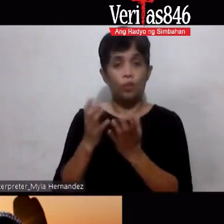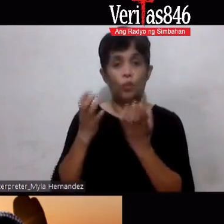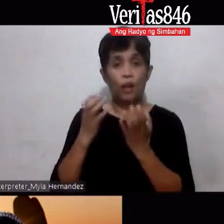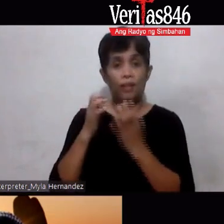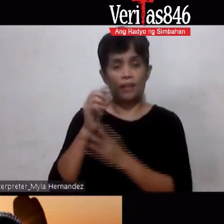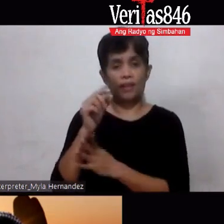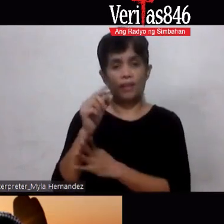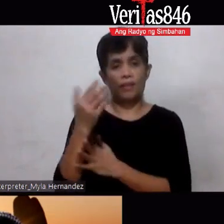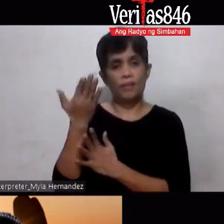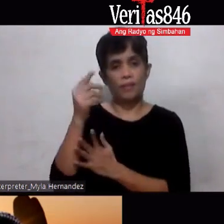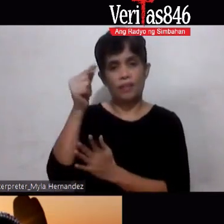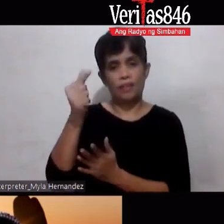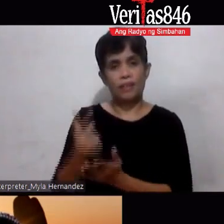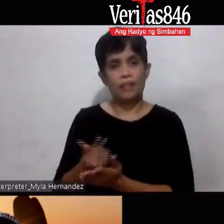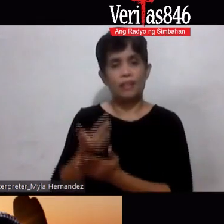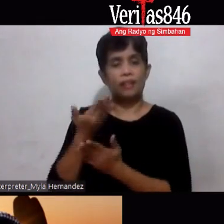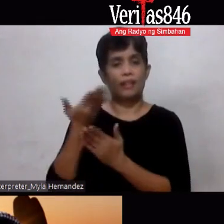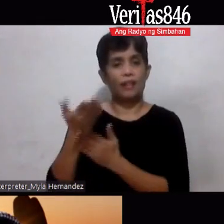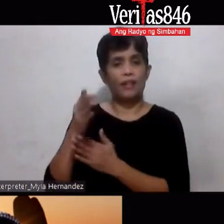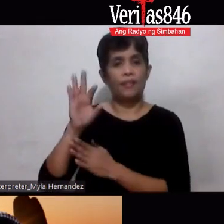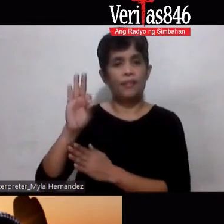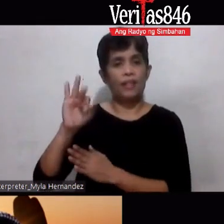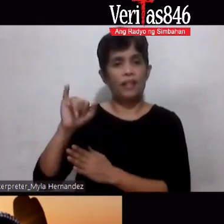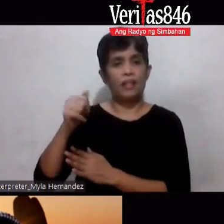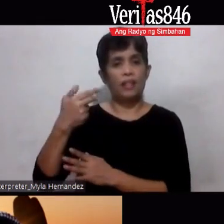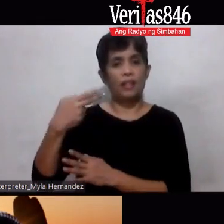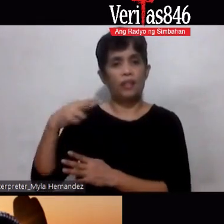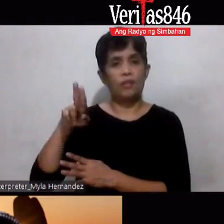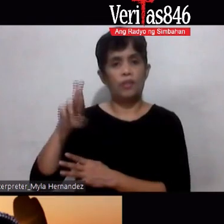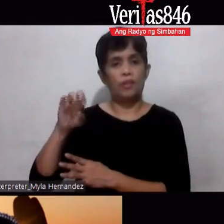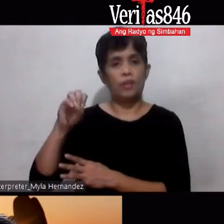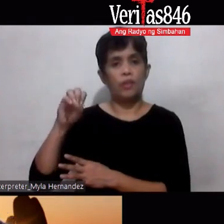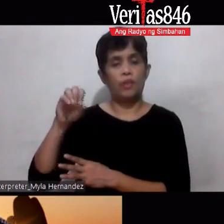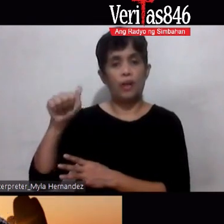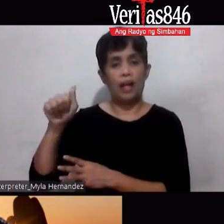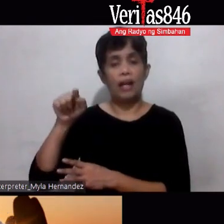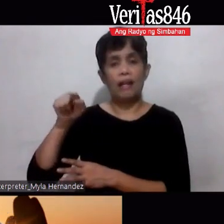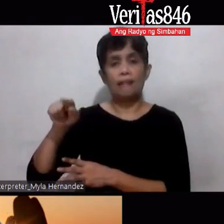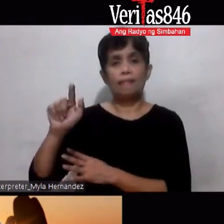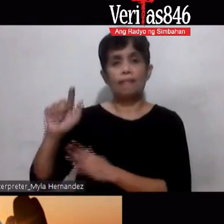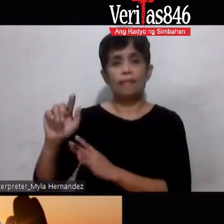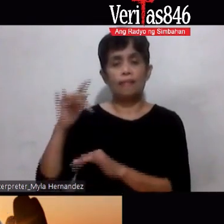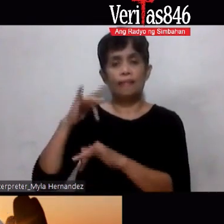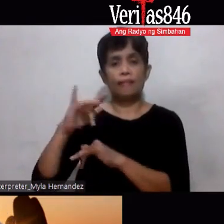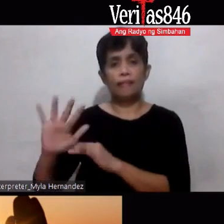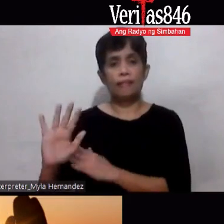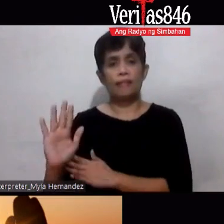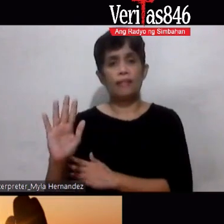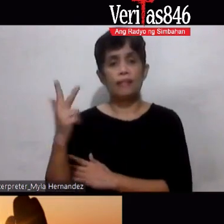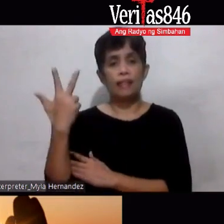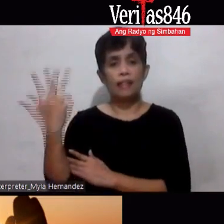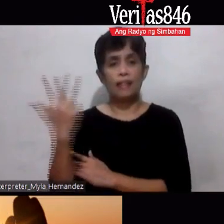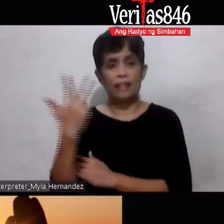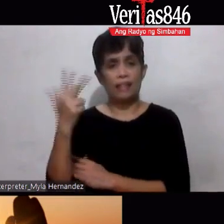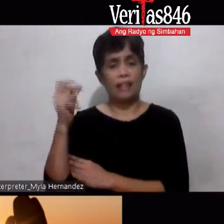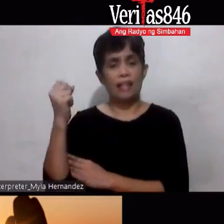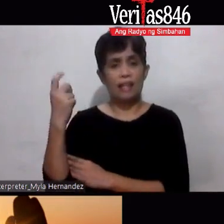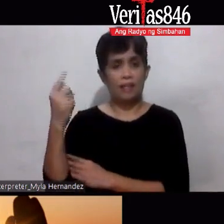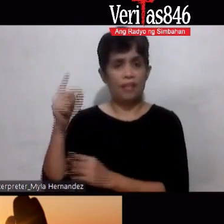greet Si Tess Figueroa Isa pa itong 3.11am Ako'y tinext na Sabi niya